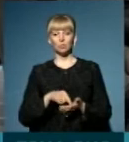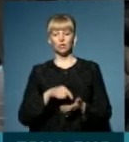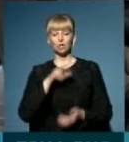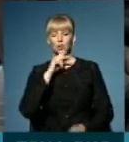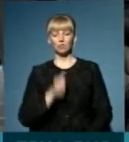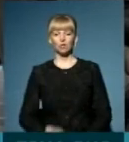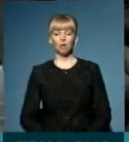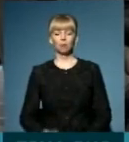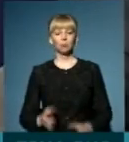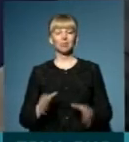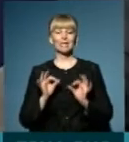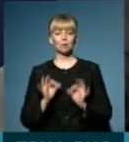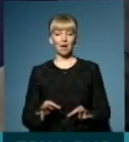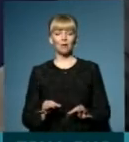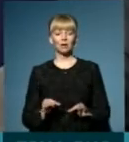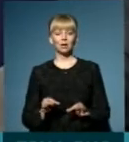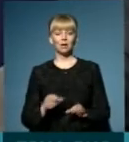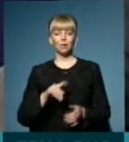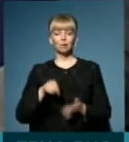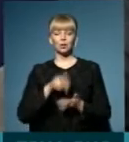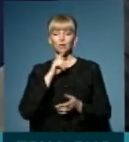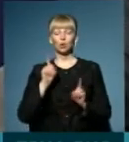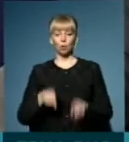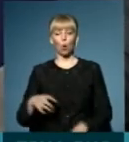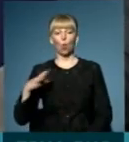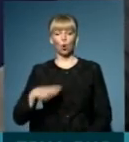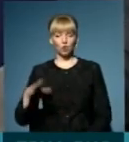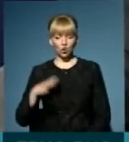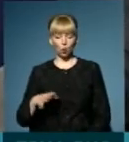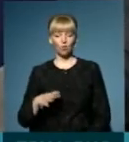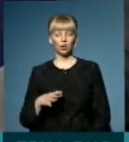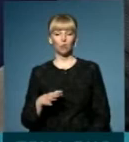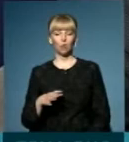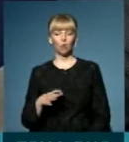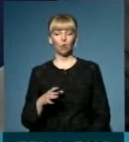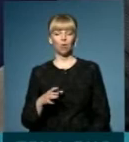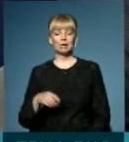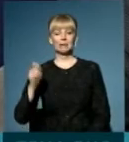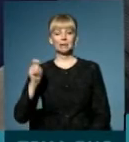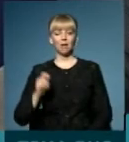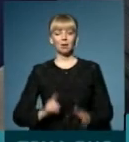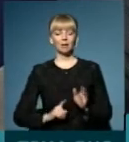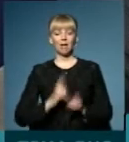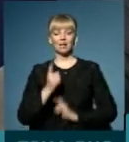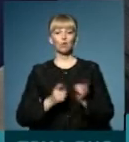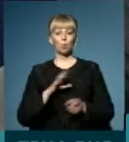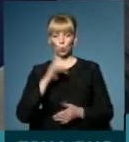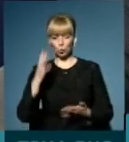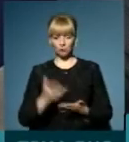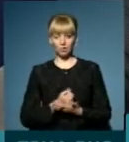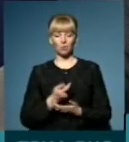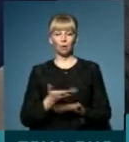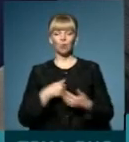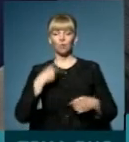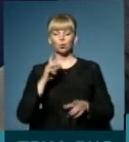Ну, насправді, в місті Чернівці також очікувано, старт реформи був успішний. Ми говоримо про те,